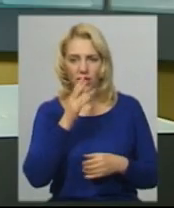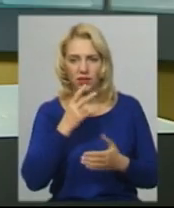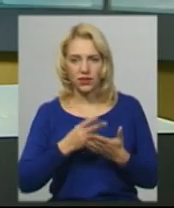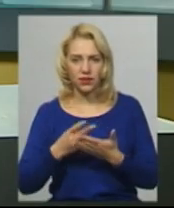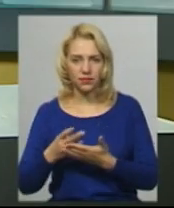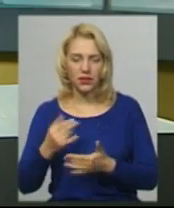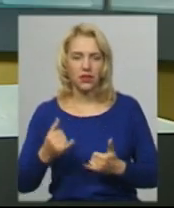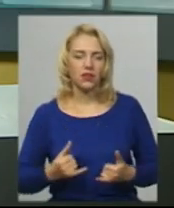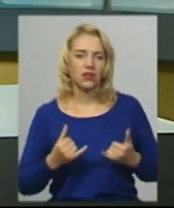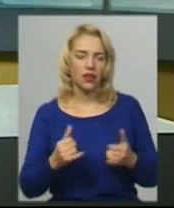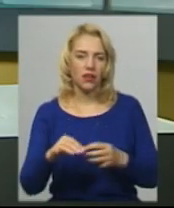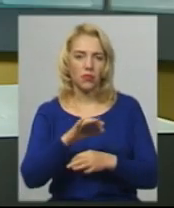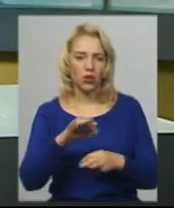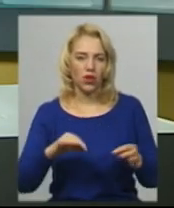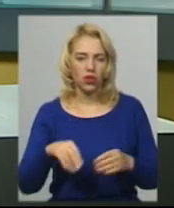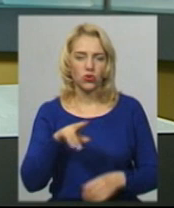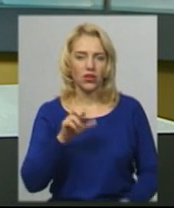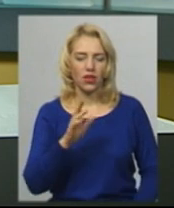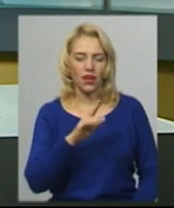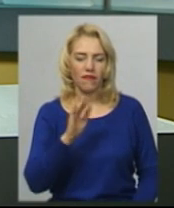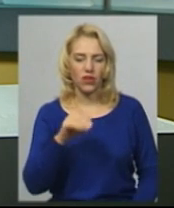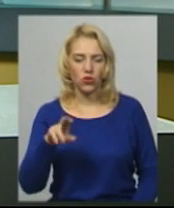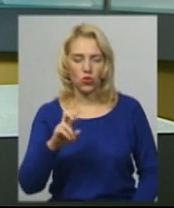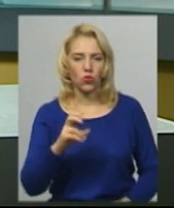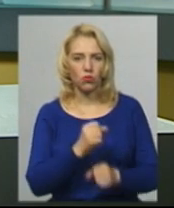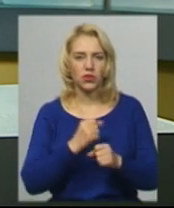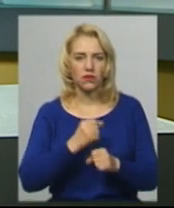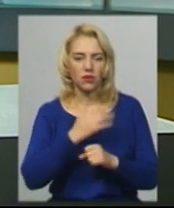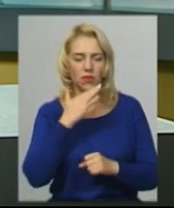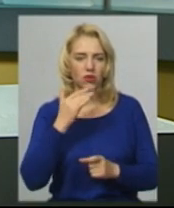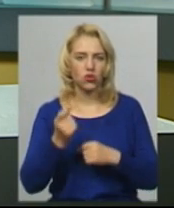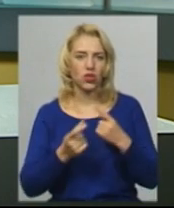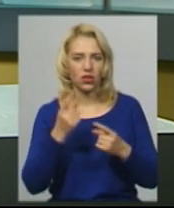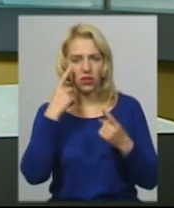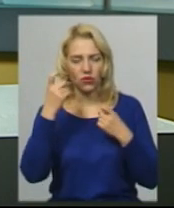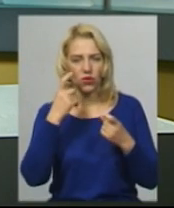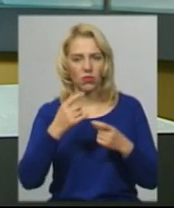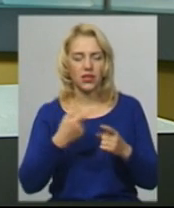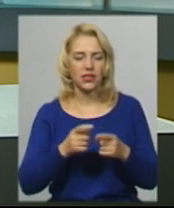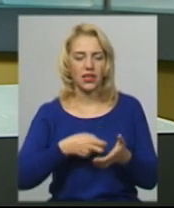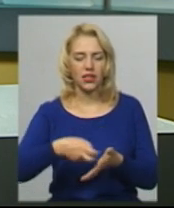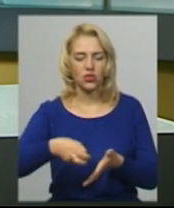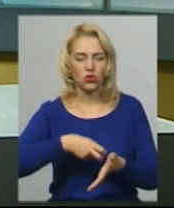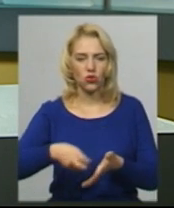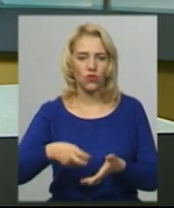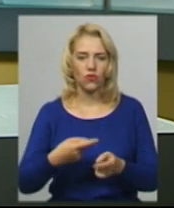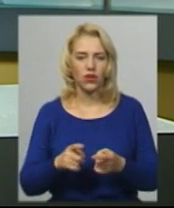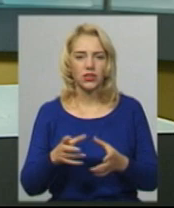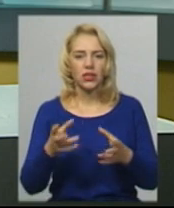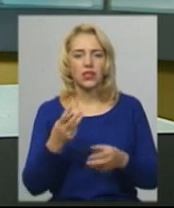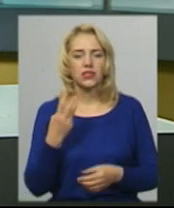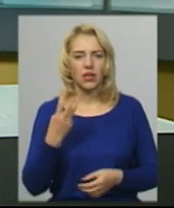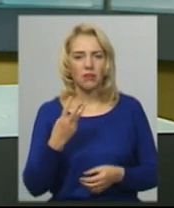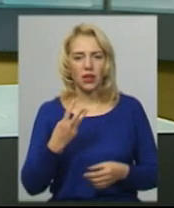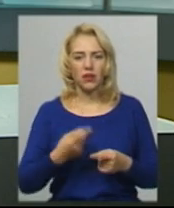Задля проєкту Богдана Давидюк опрацювала чимало джерел інформації, серед яких листування є жегідройця з трьома діячами